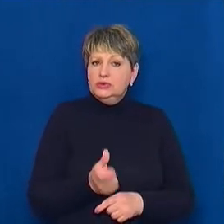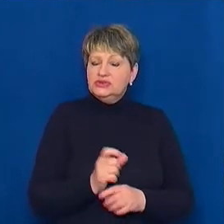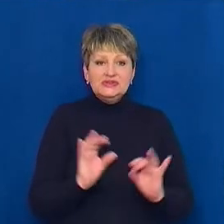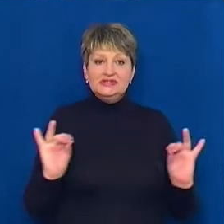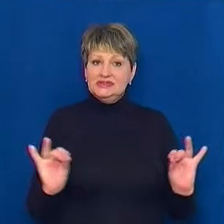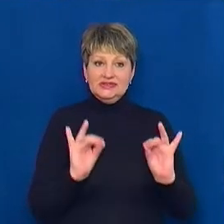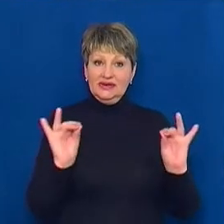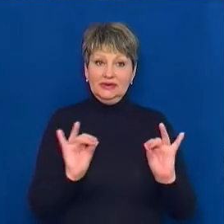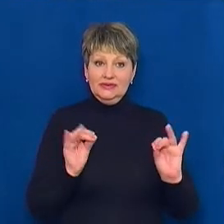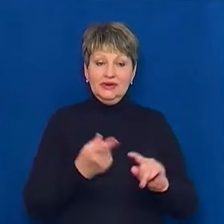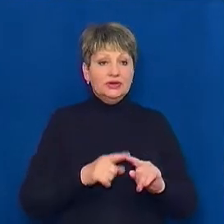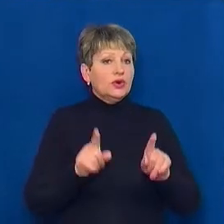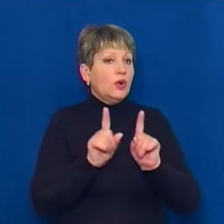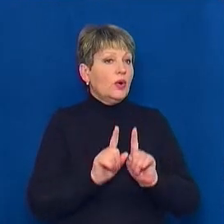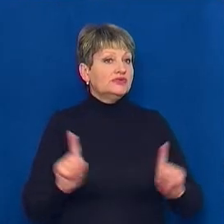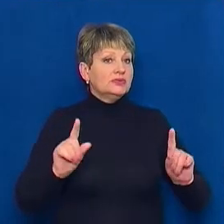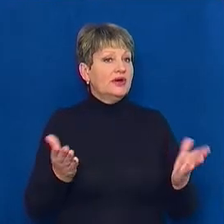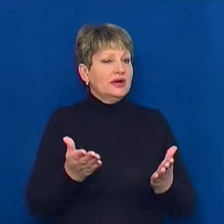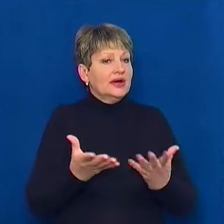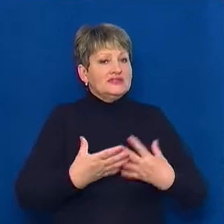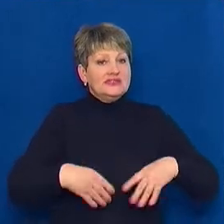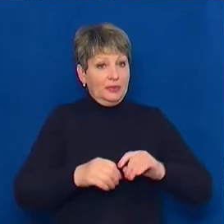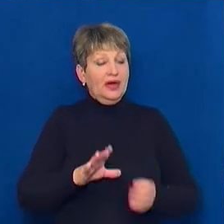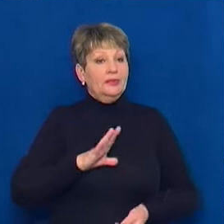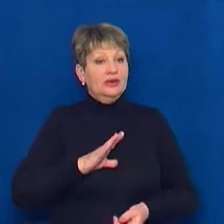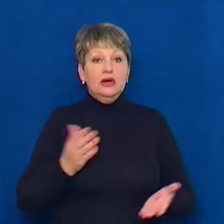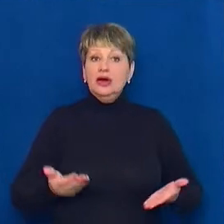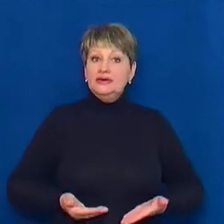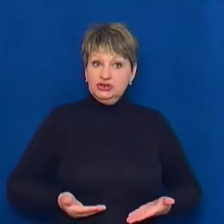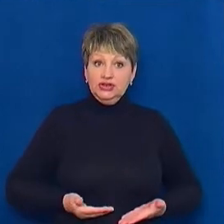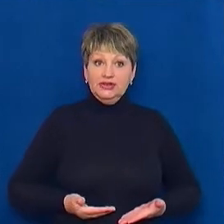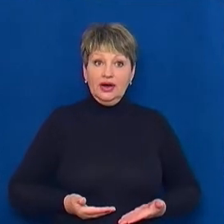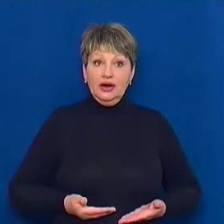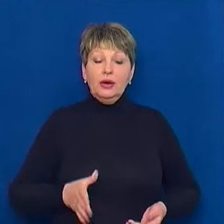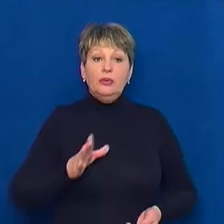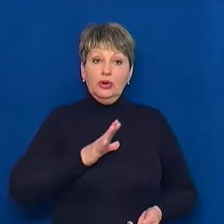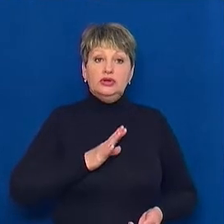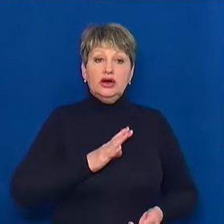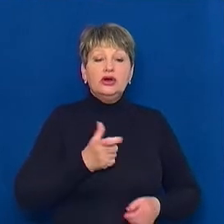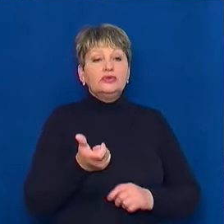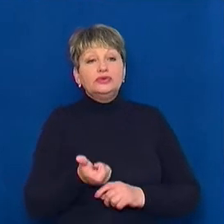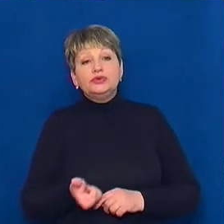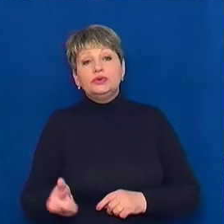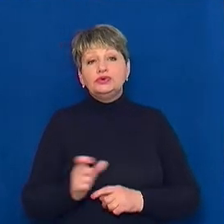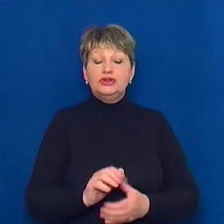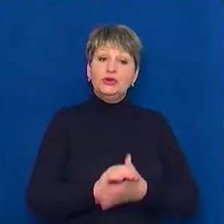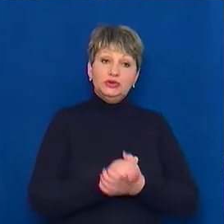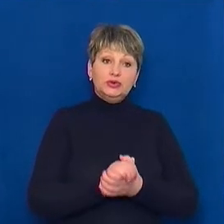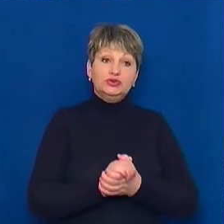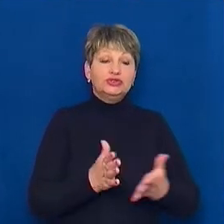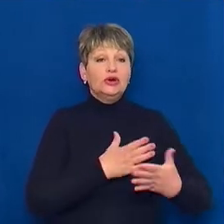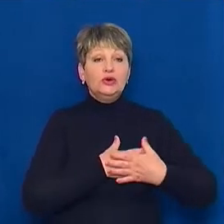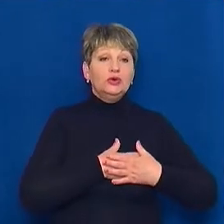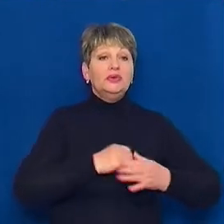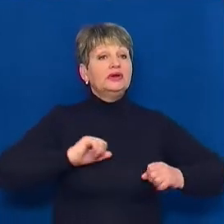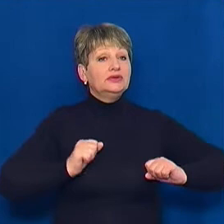особлива якась родина була, і життя в них було, вони дуже дружно любили